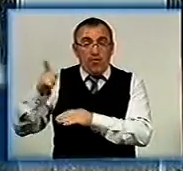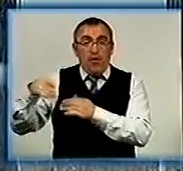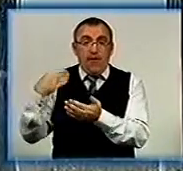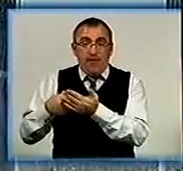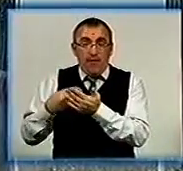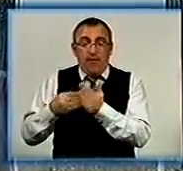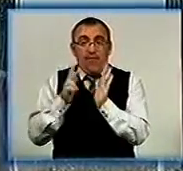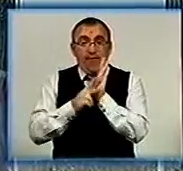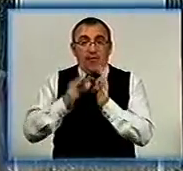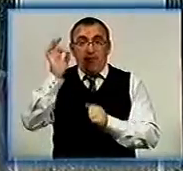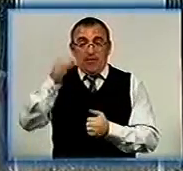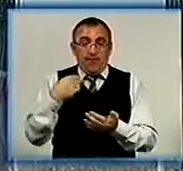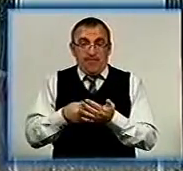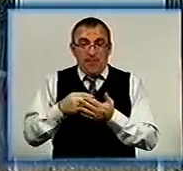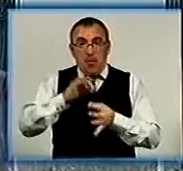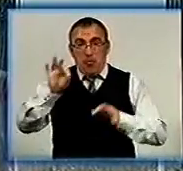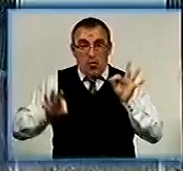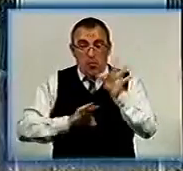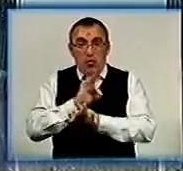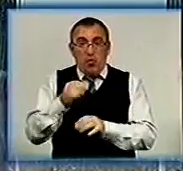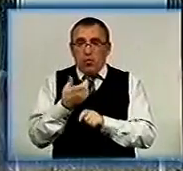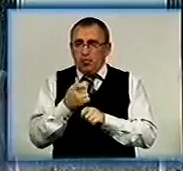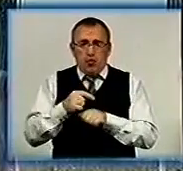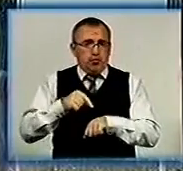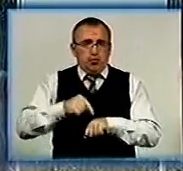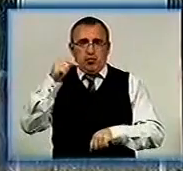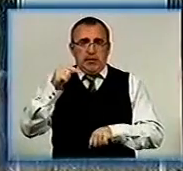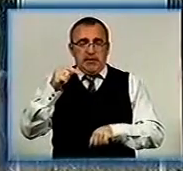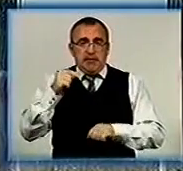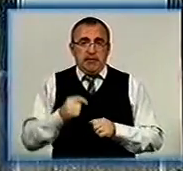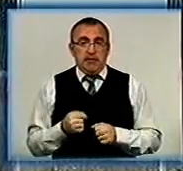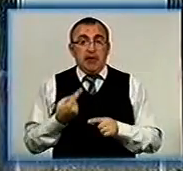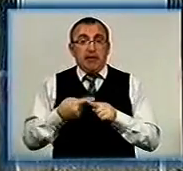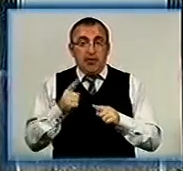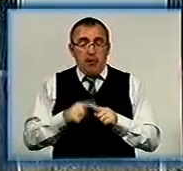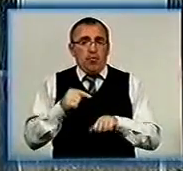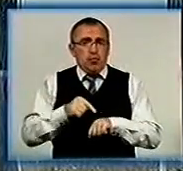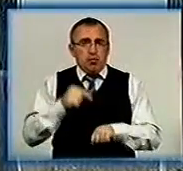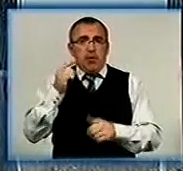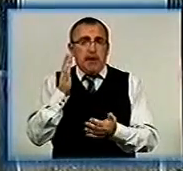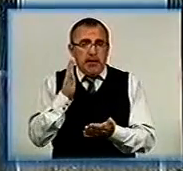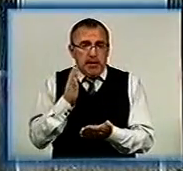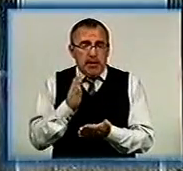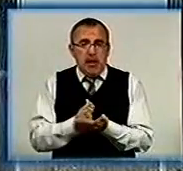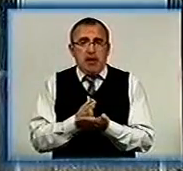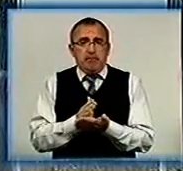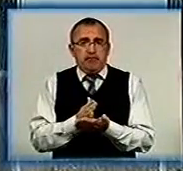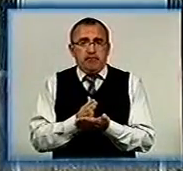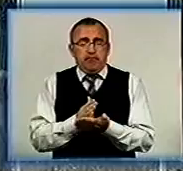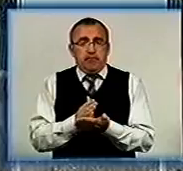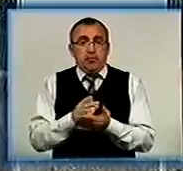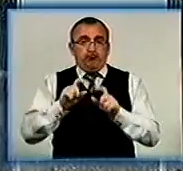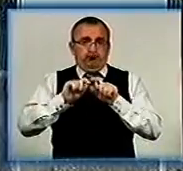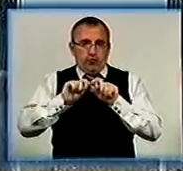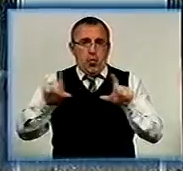фінансують 80% вартості проєкту, є дуже суттєва. Також дуже суттєвим є сама